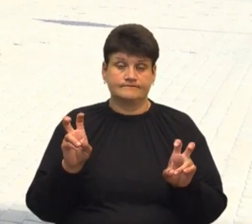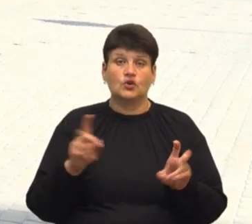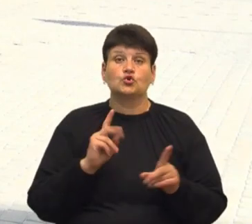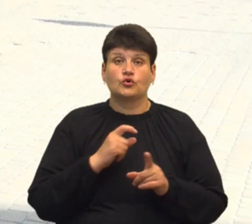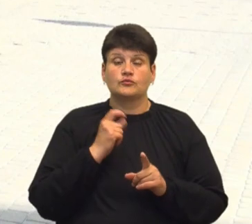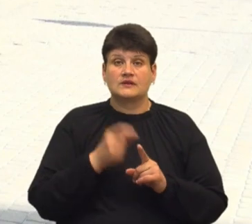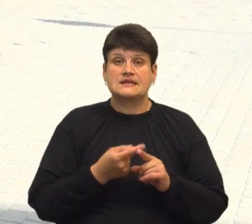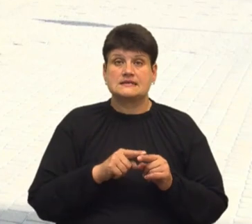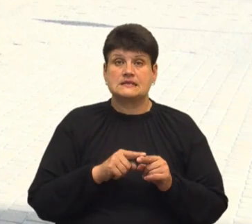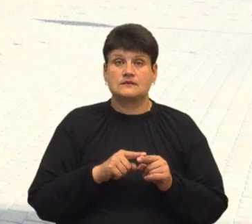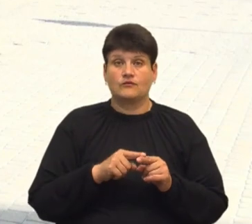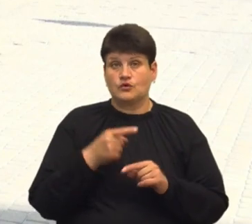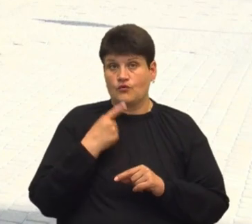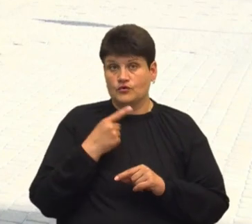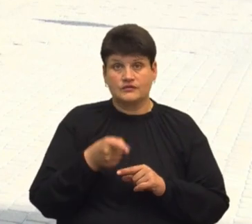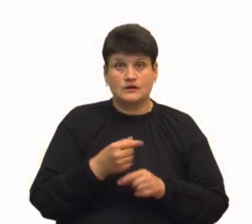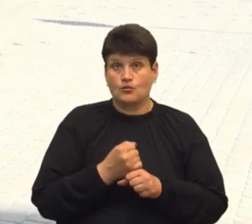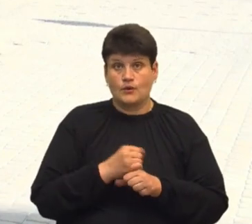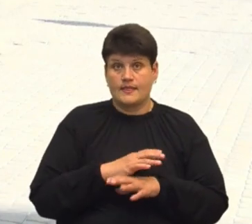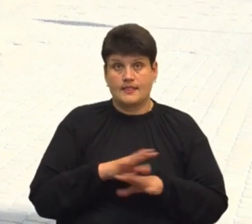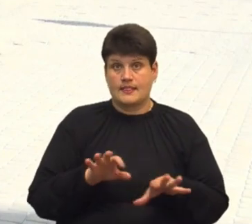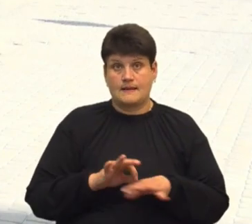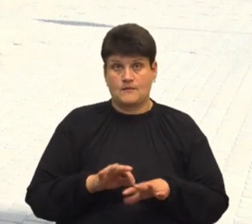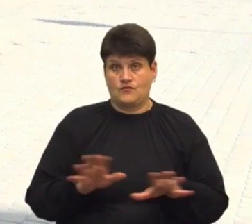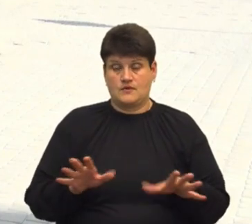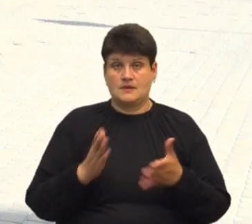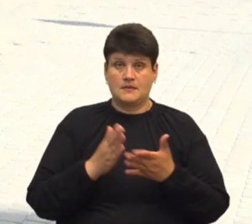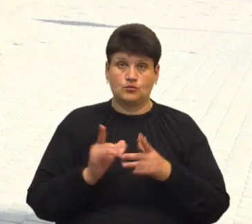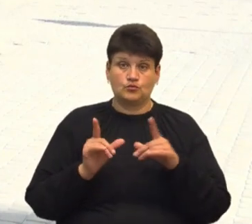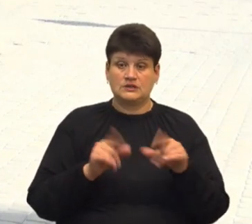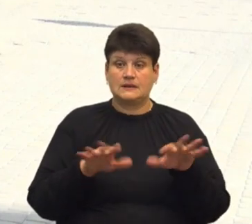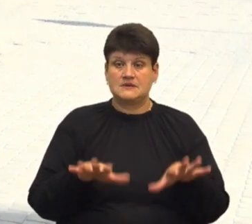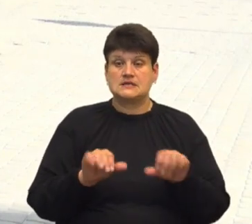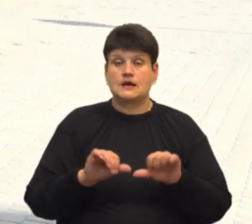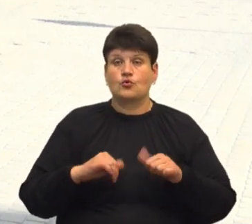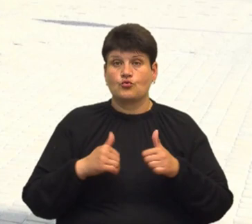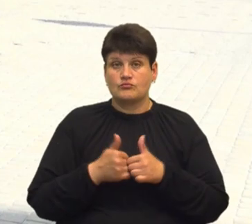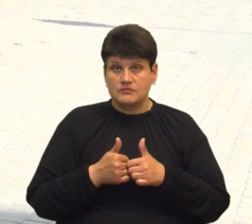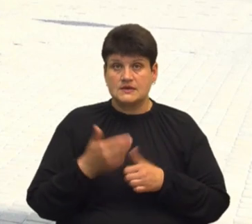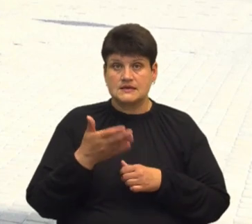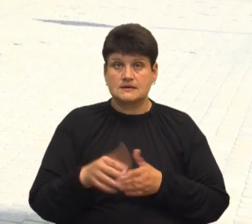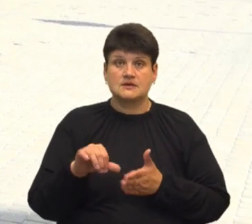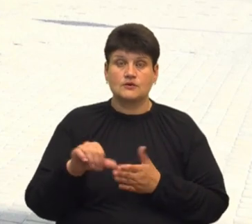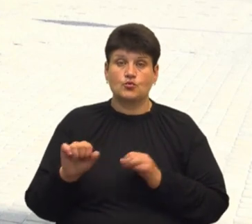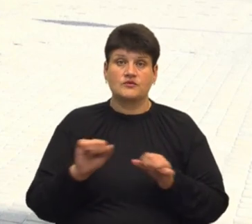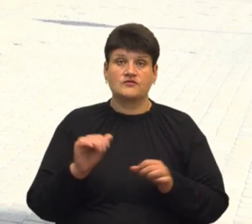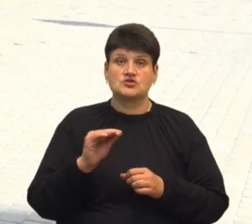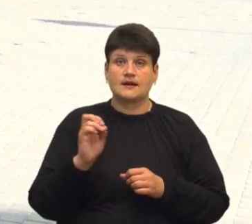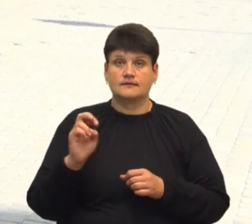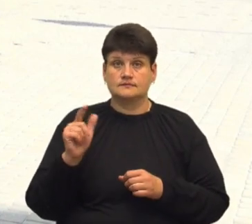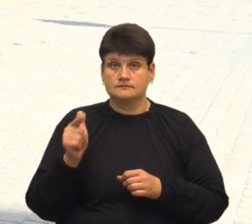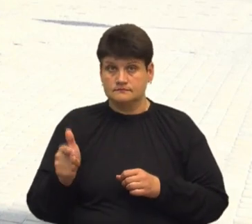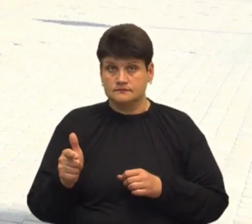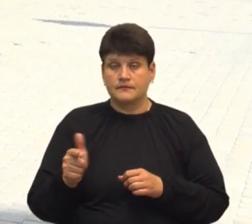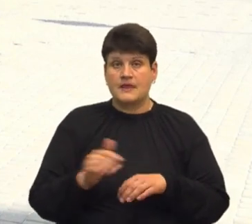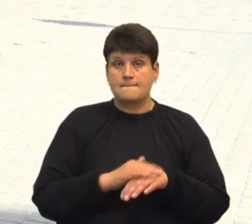за станцію, каже, що вони такі роботи не проводять. Має поїхати на дане місце комісія в складі і представники управління житлово-комунального господарства, відділу